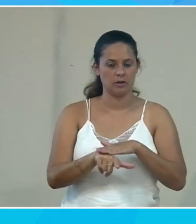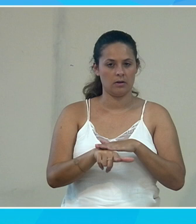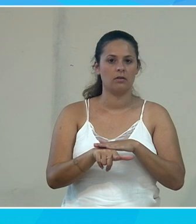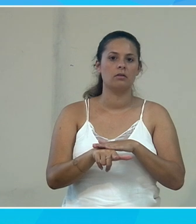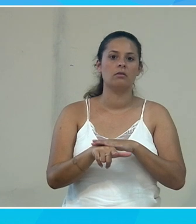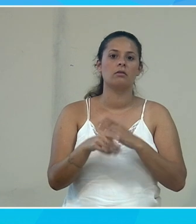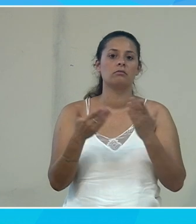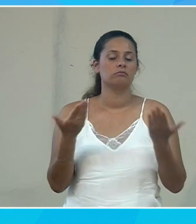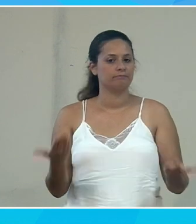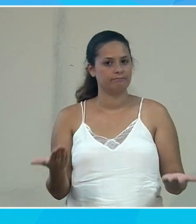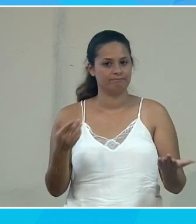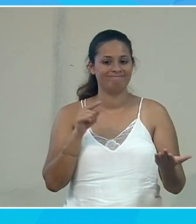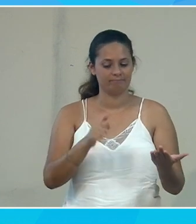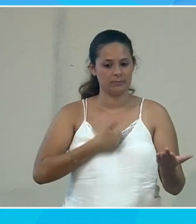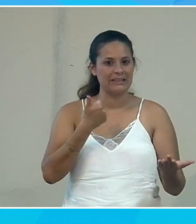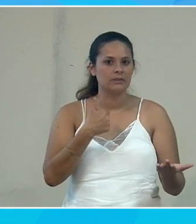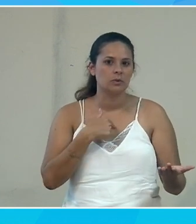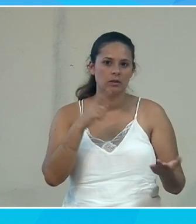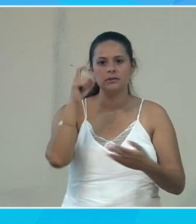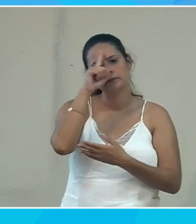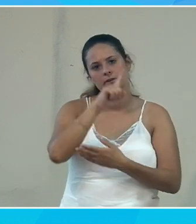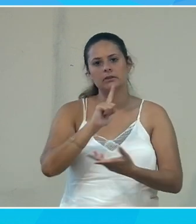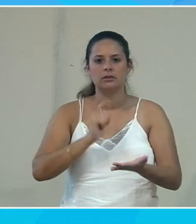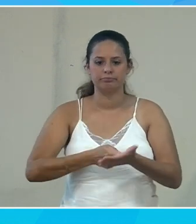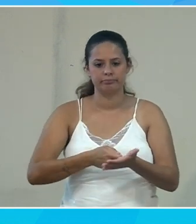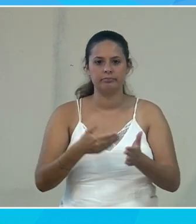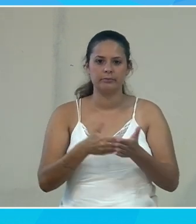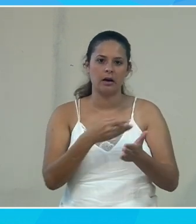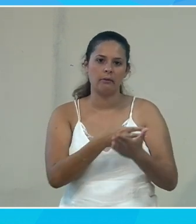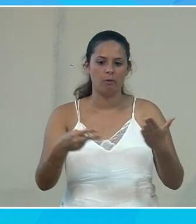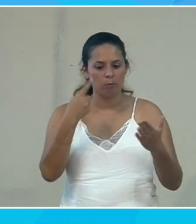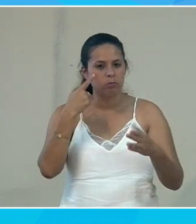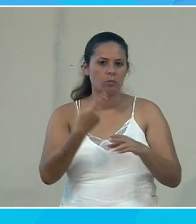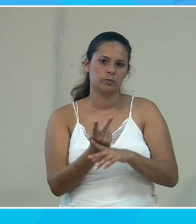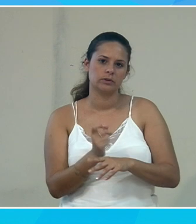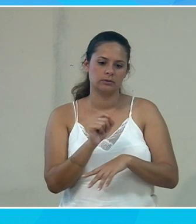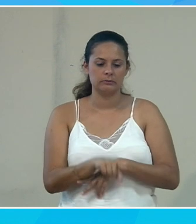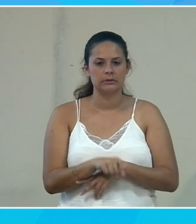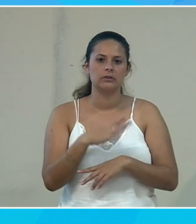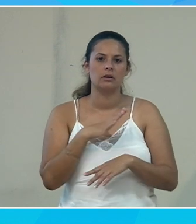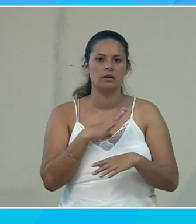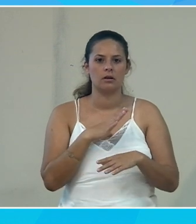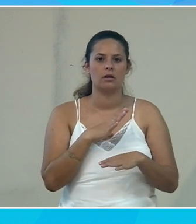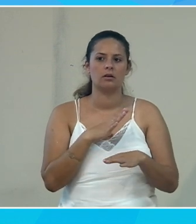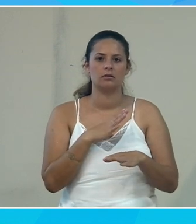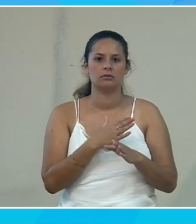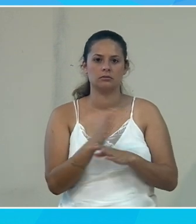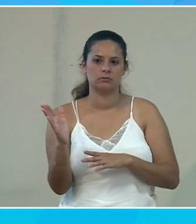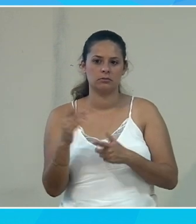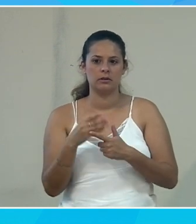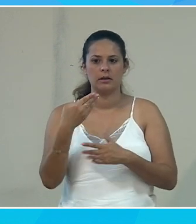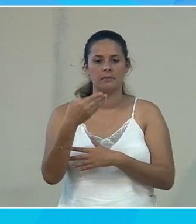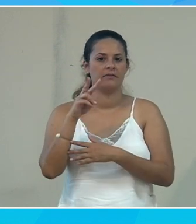Maintenant, un individuel, il va avoir du mal à lâcher 2000 euros pour acheter ce d'outil. Donc, il existe un pendant qui s'appelle